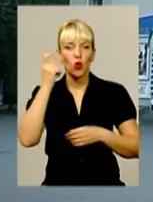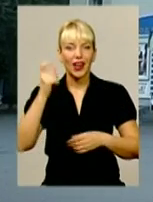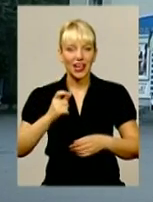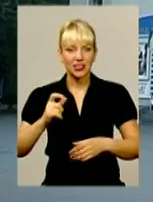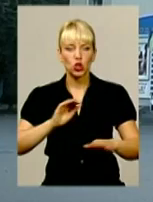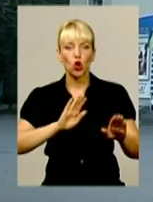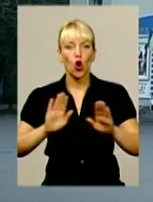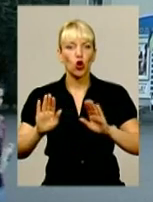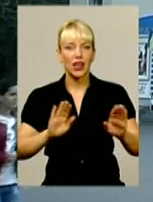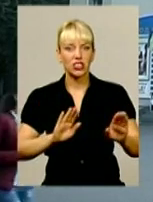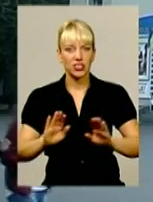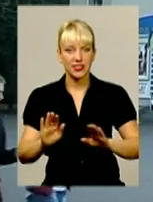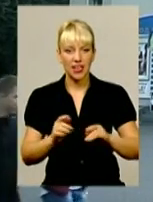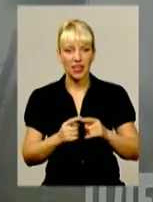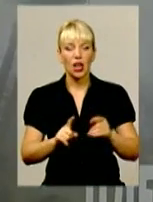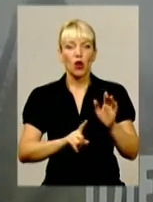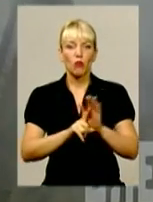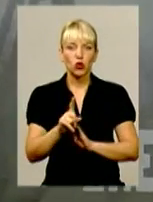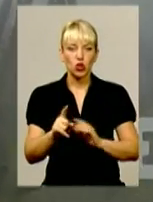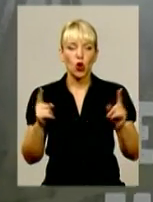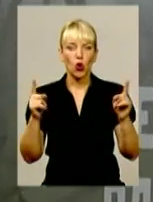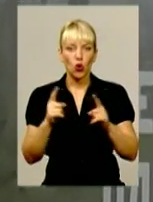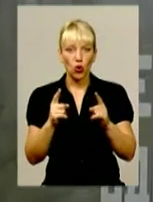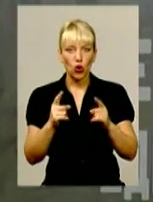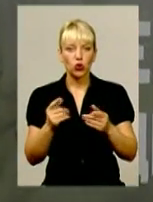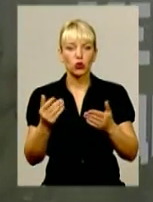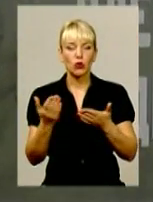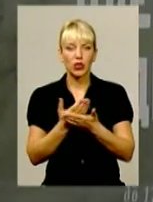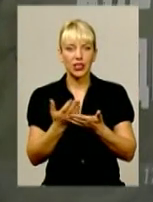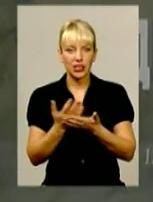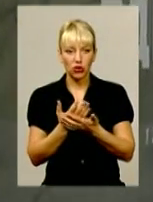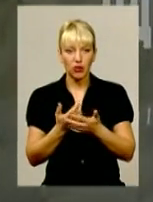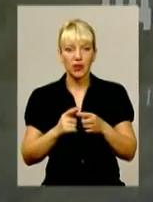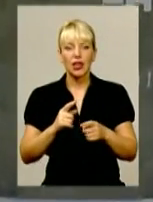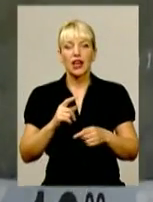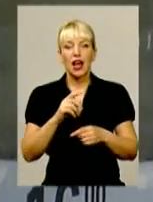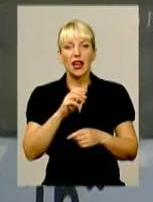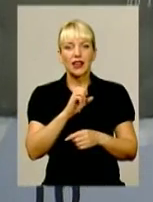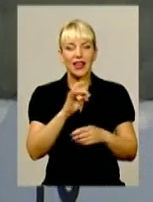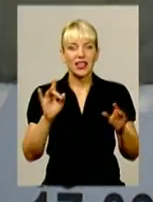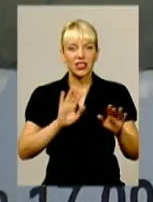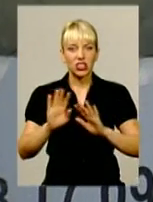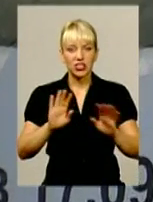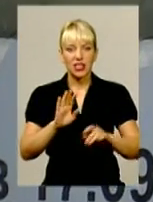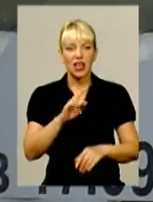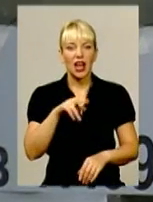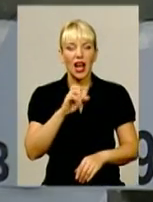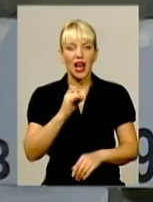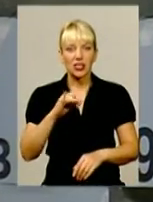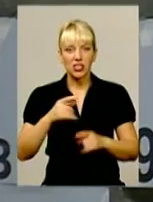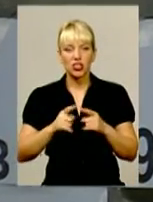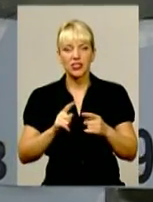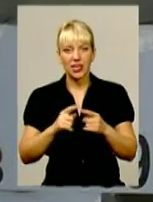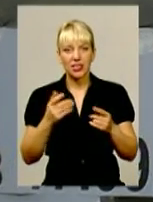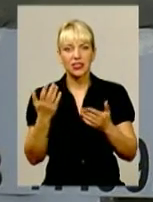Розпочнуть кінопоказ короткометражним документально-біографічним фільмом режисера Артема Антонченка. Стрічка Олександр